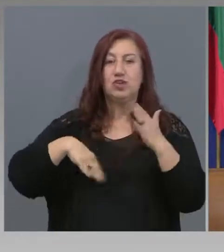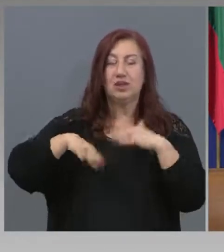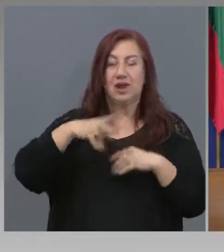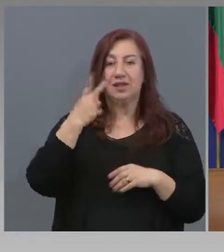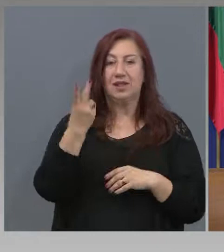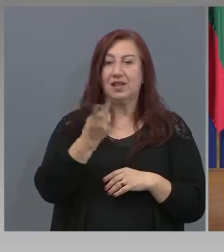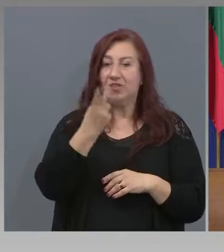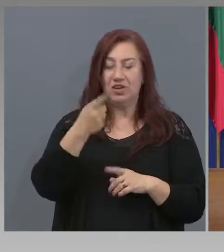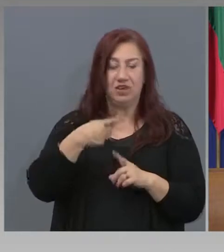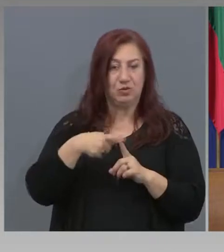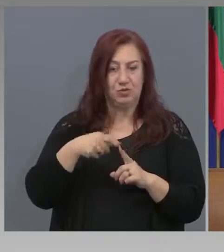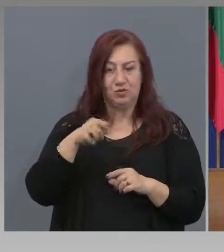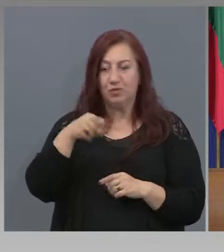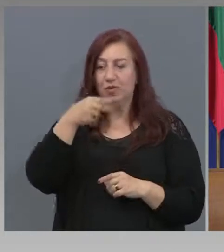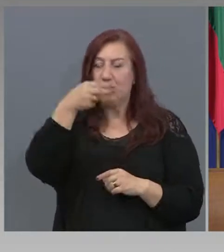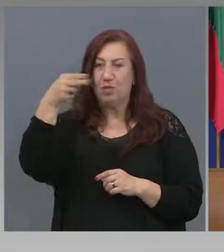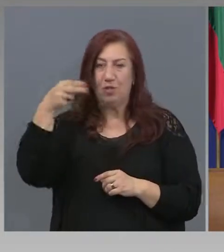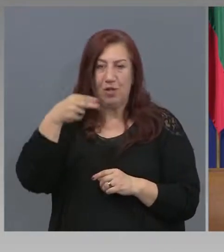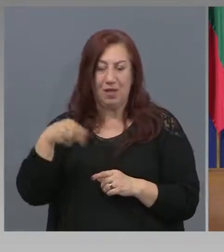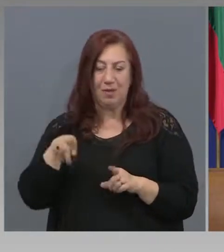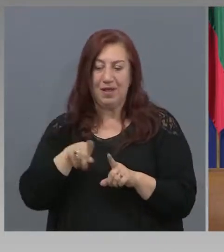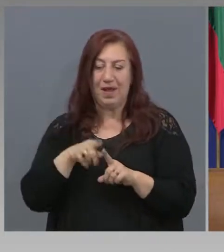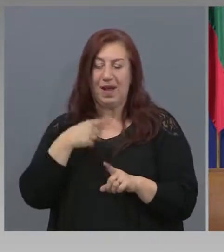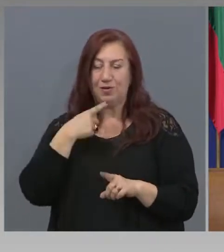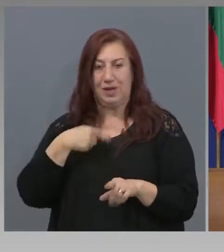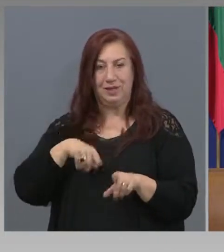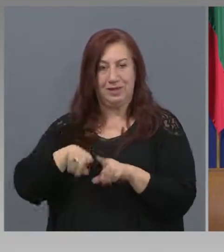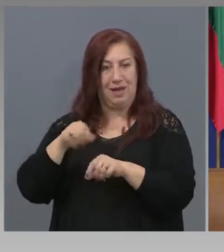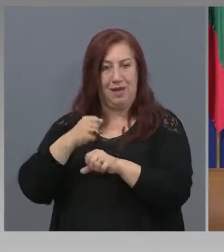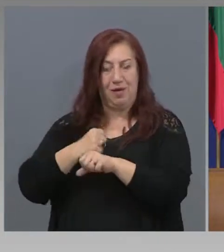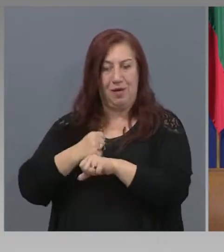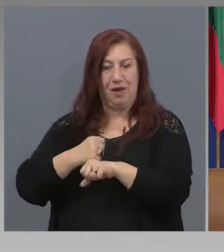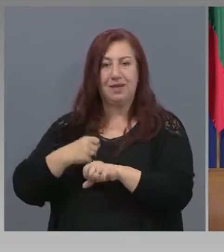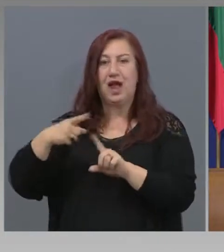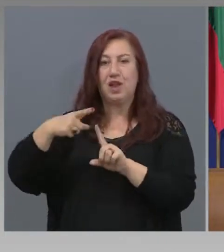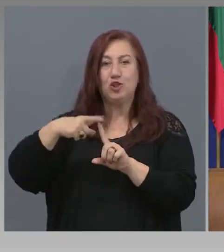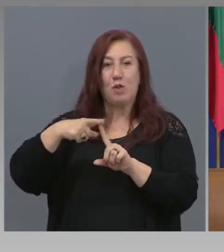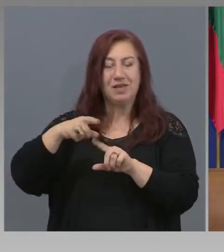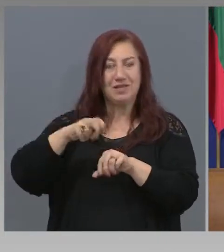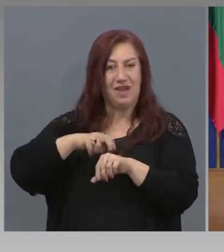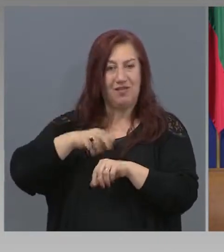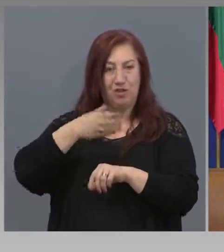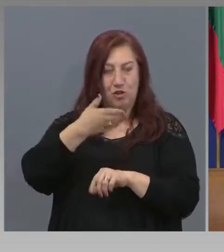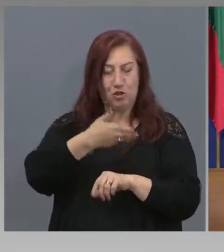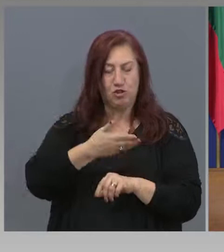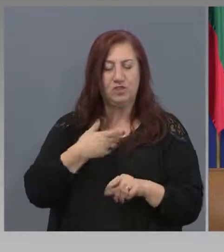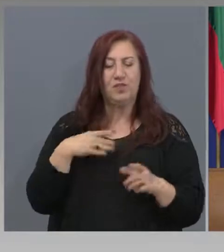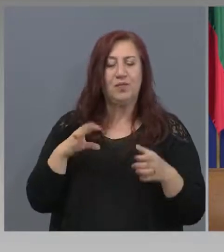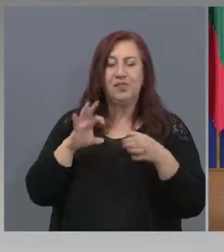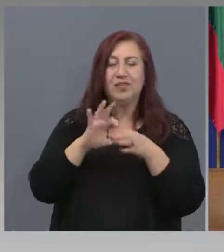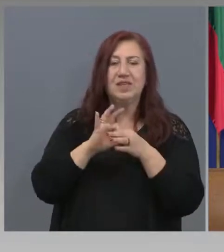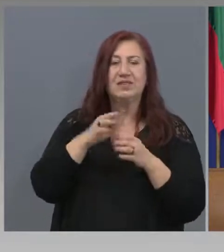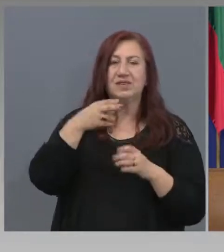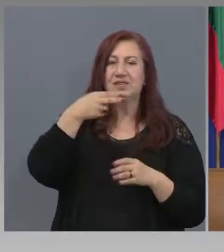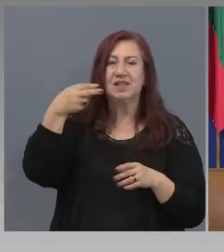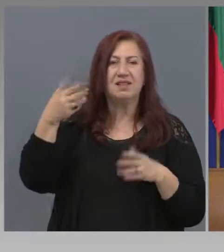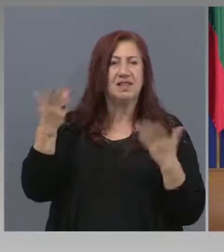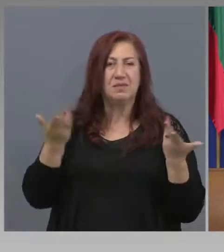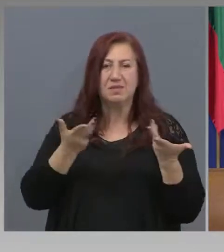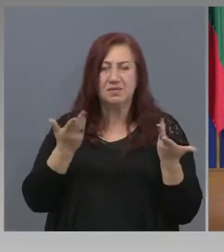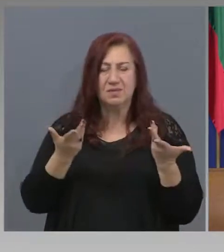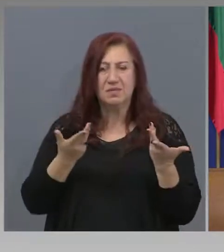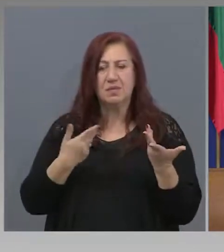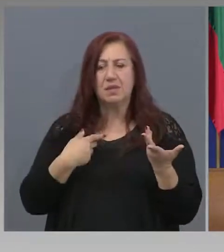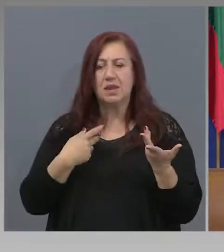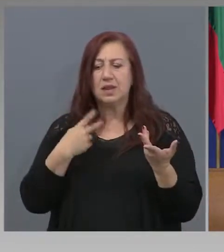По темите, както каза и колегата Дончев, свързани с някои аспекти